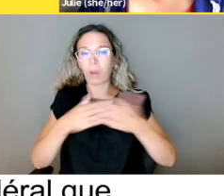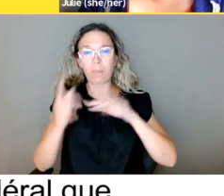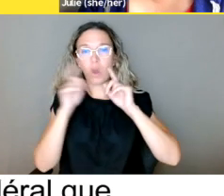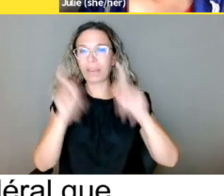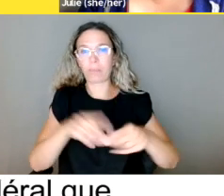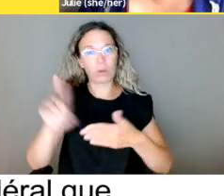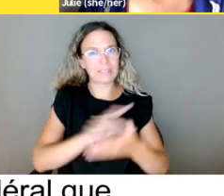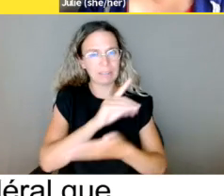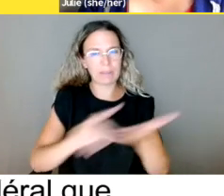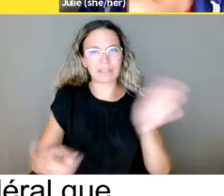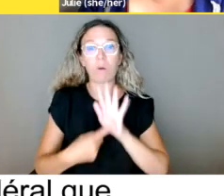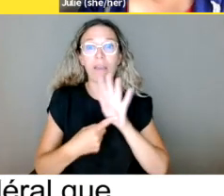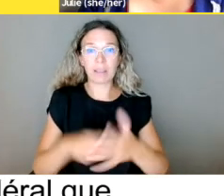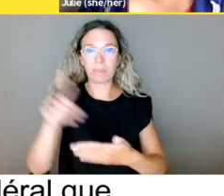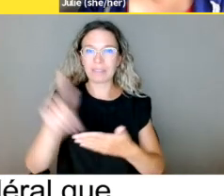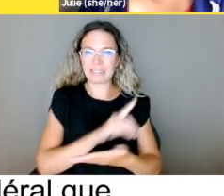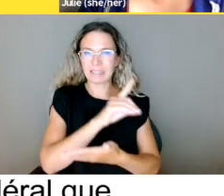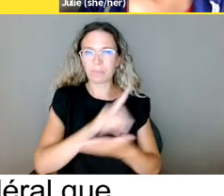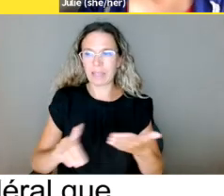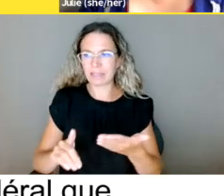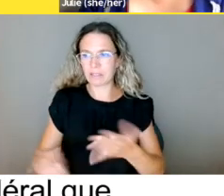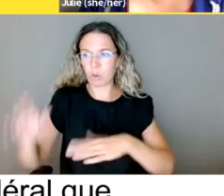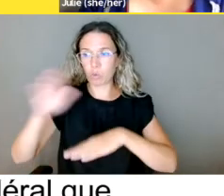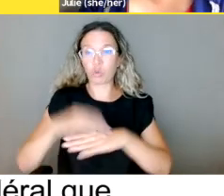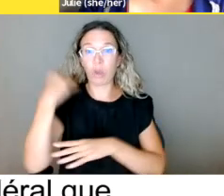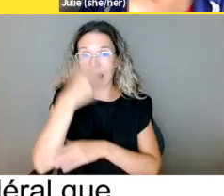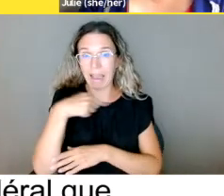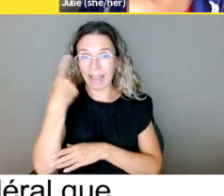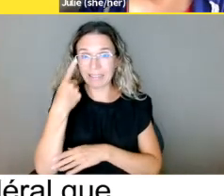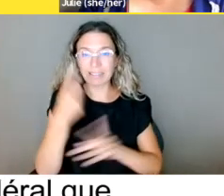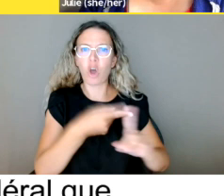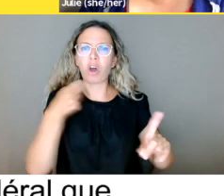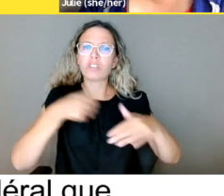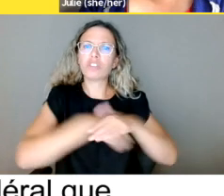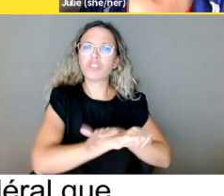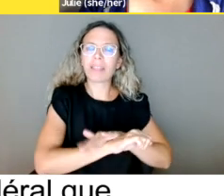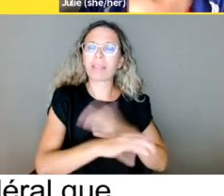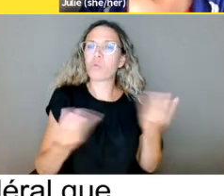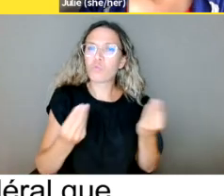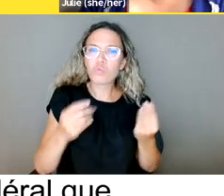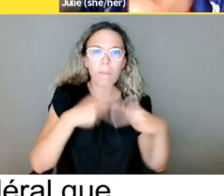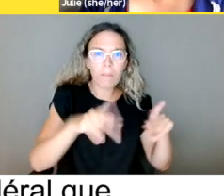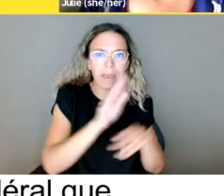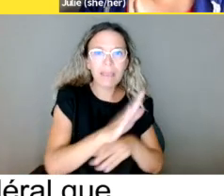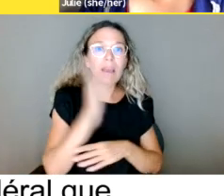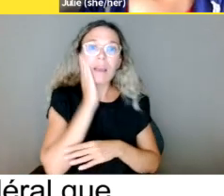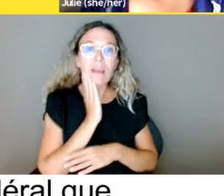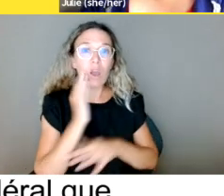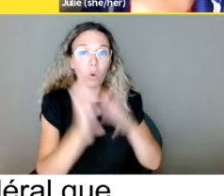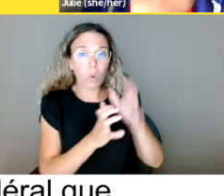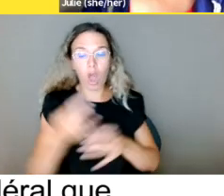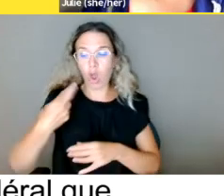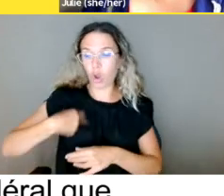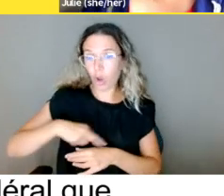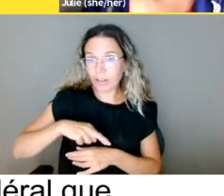même droit de protection et au même bénéfice de la loi, indépendamment de toute discrimination, notamment